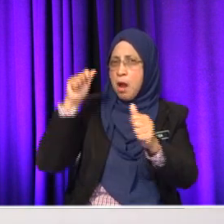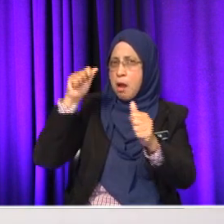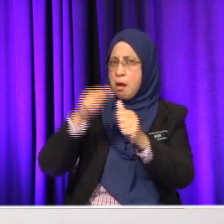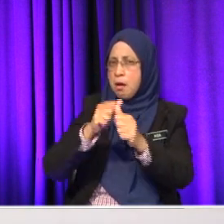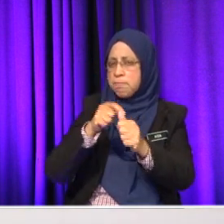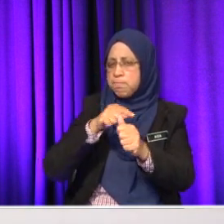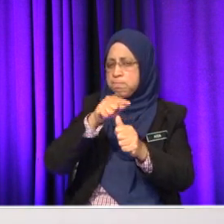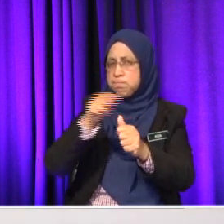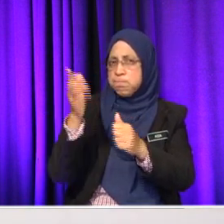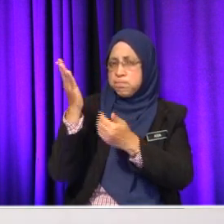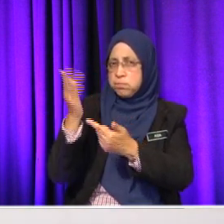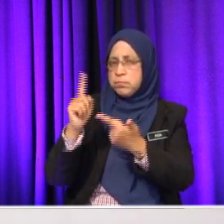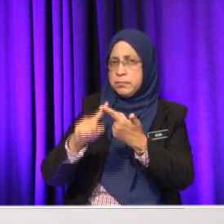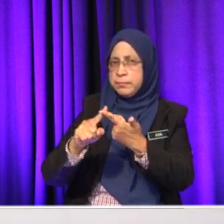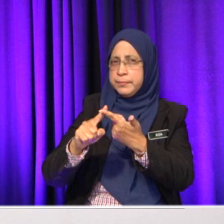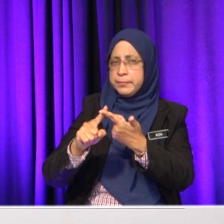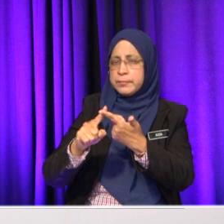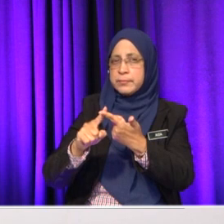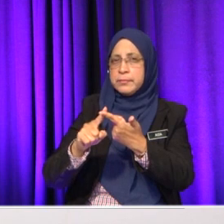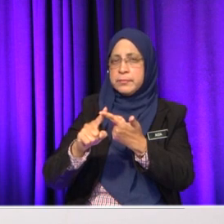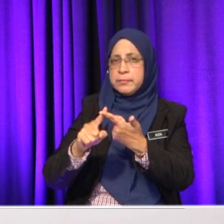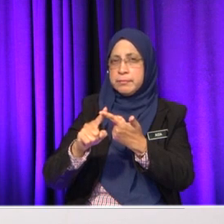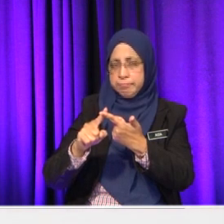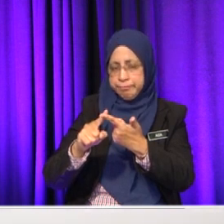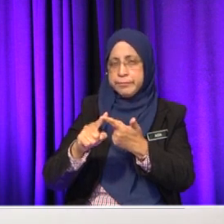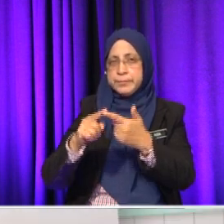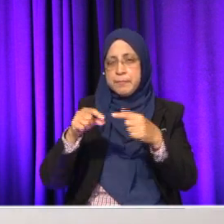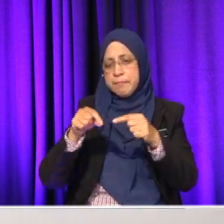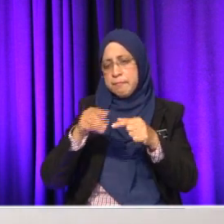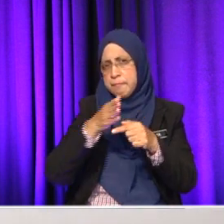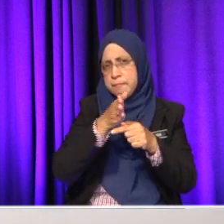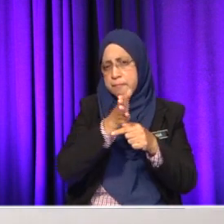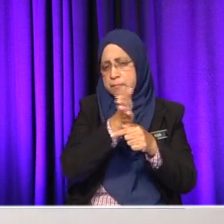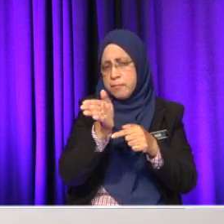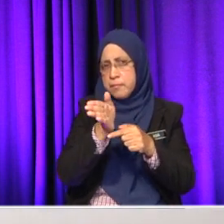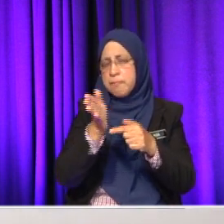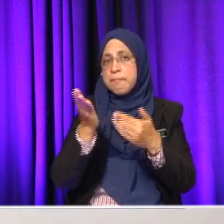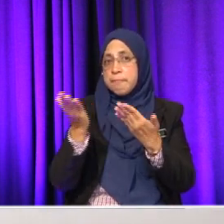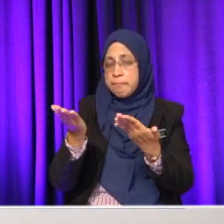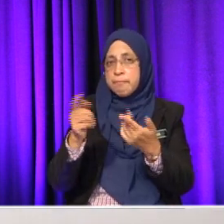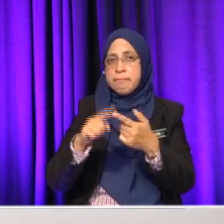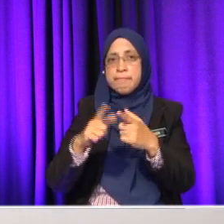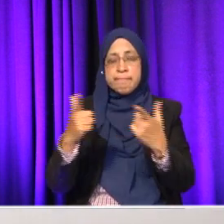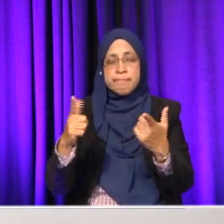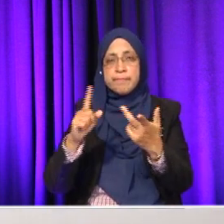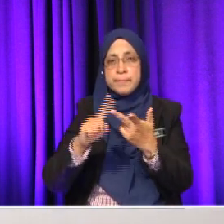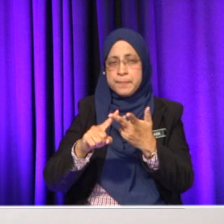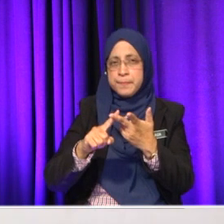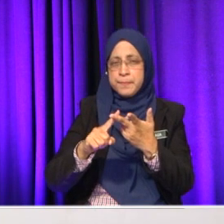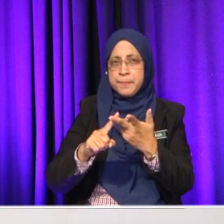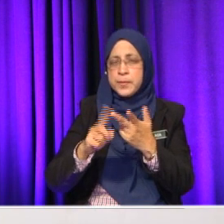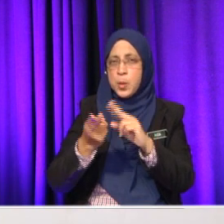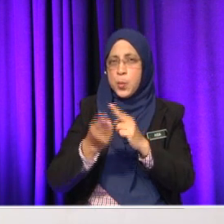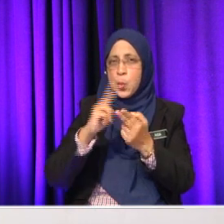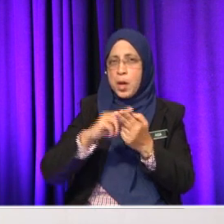betul. Yang kedua, kita ada persimpangan. Perubahan arah dan persimpangan tak sama tau. Okey, kita ada